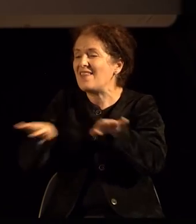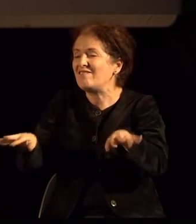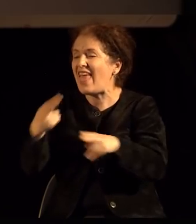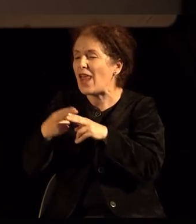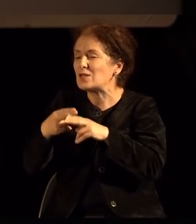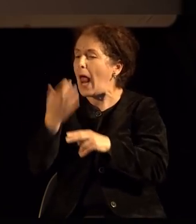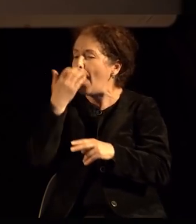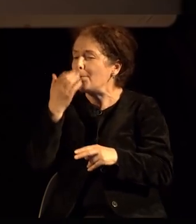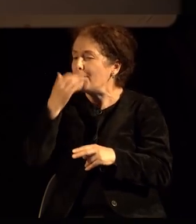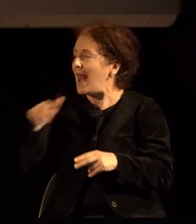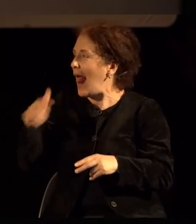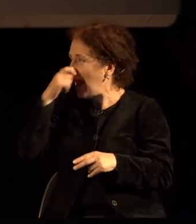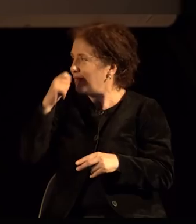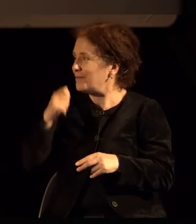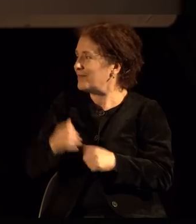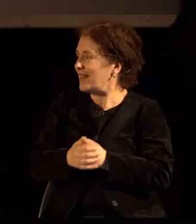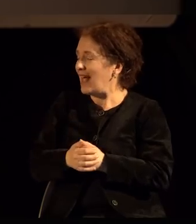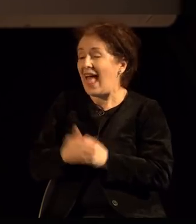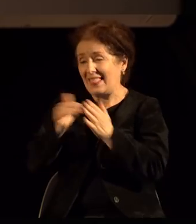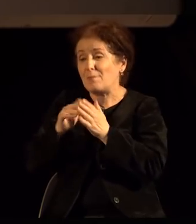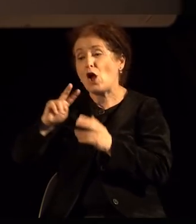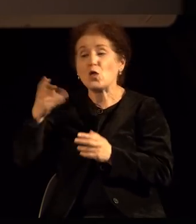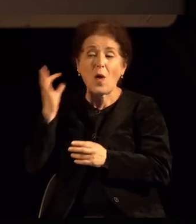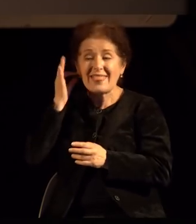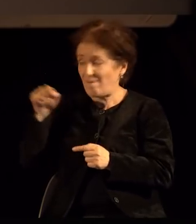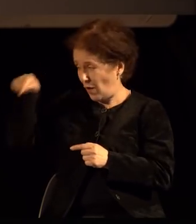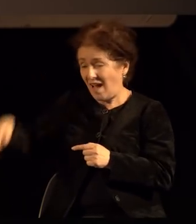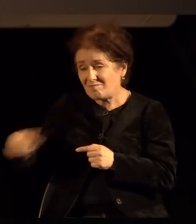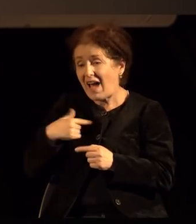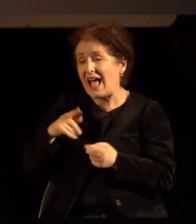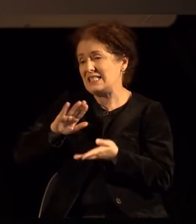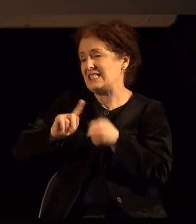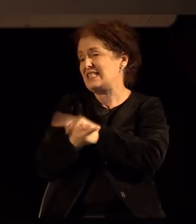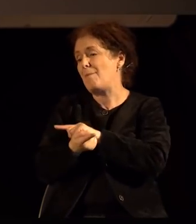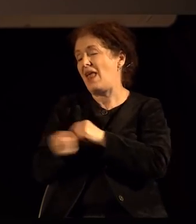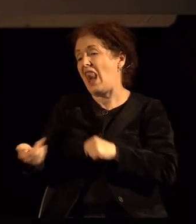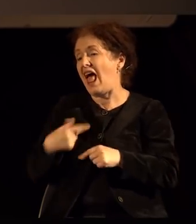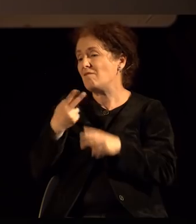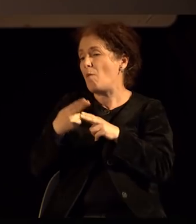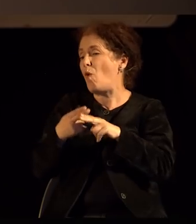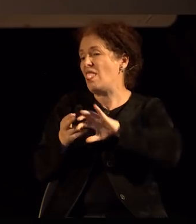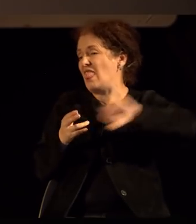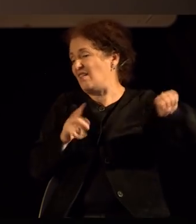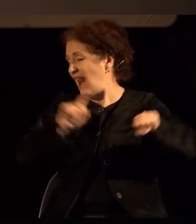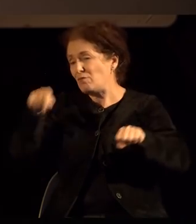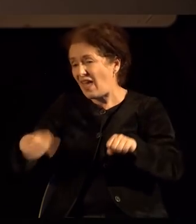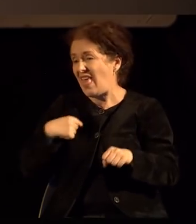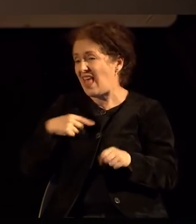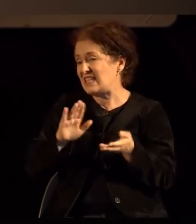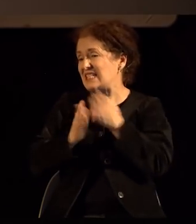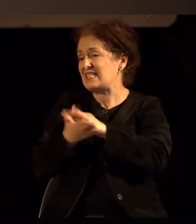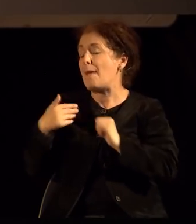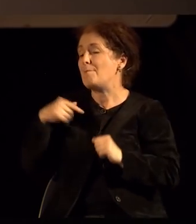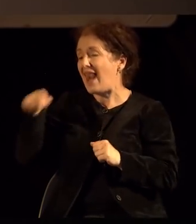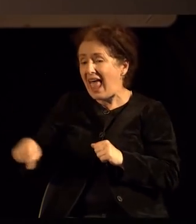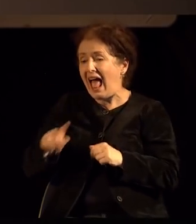По настината од мене беше Јана Акимовска, која шо требаше да биде на мојето место вечерва, многу ви се извинува дека не можеше да дојде. Мегу тоа, во